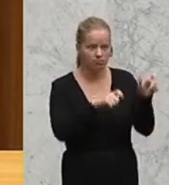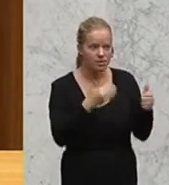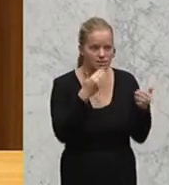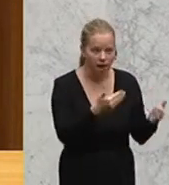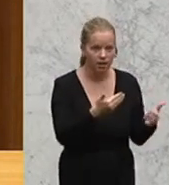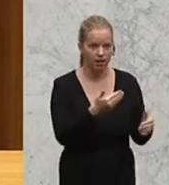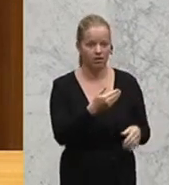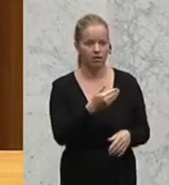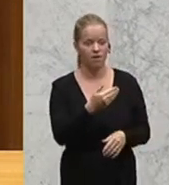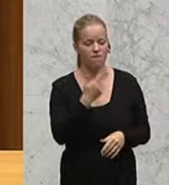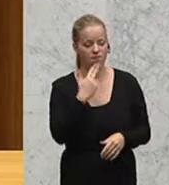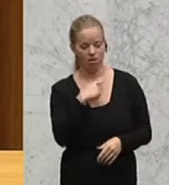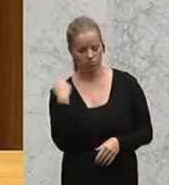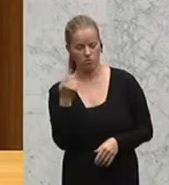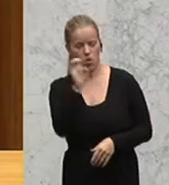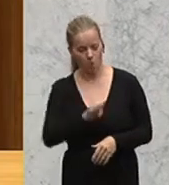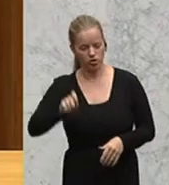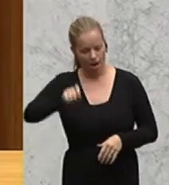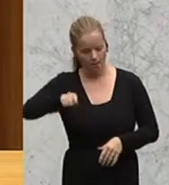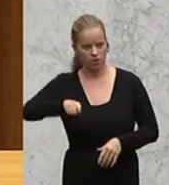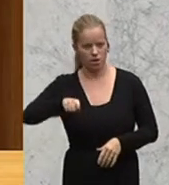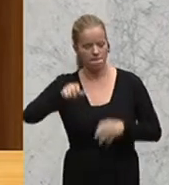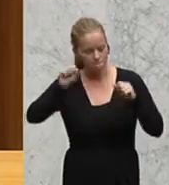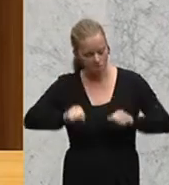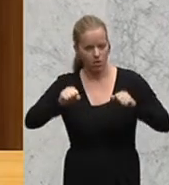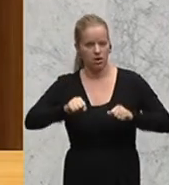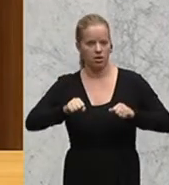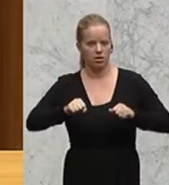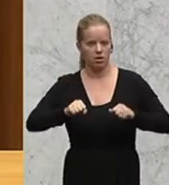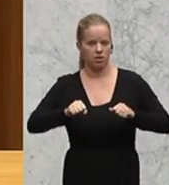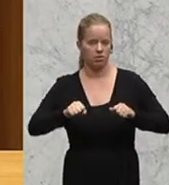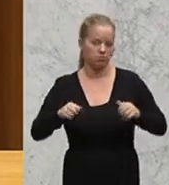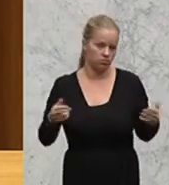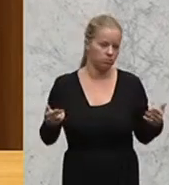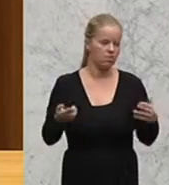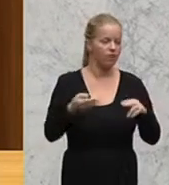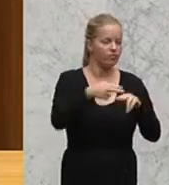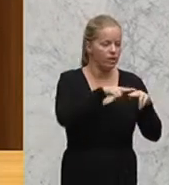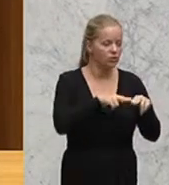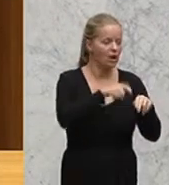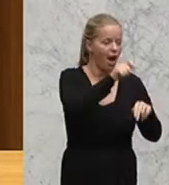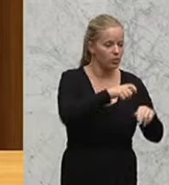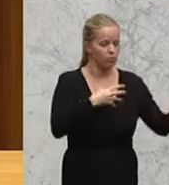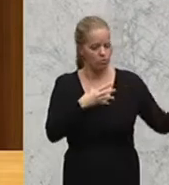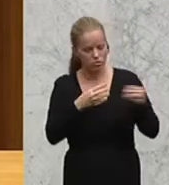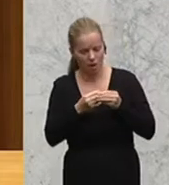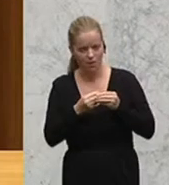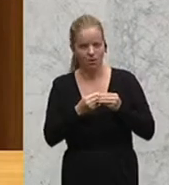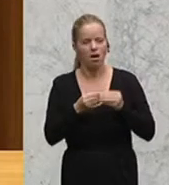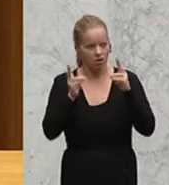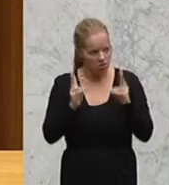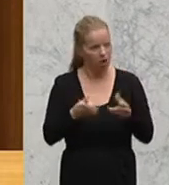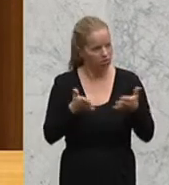Abgeordneten nun diese Möglichkeit eröffnet haben, dass wir eben mit nationalen Abgeordneten hier dieses Problem auch